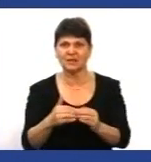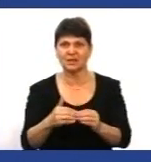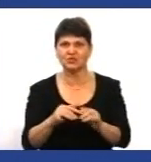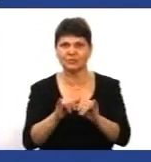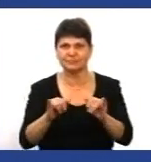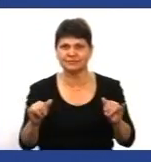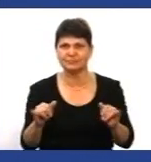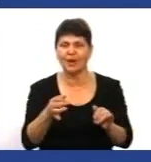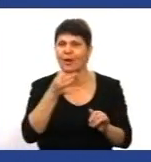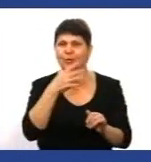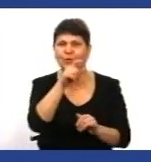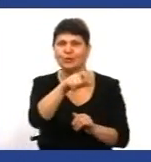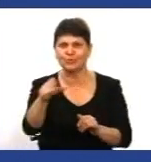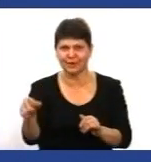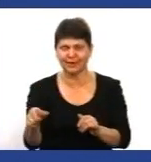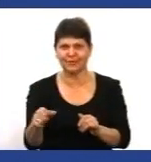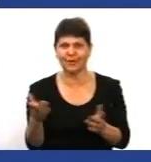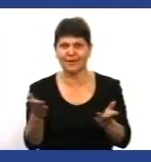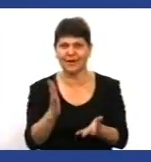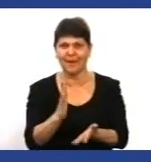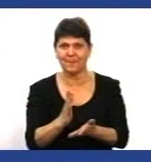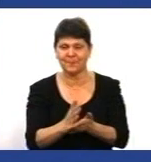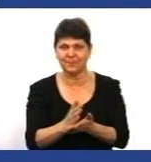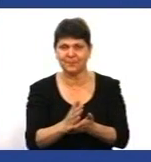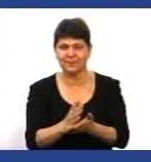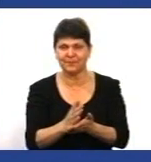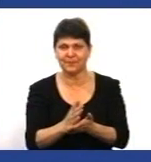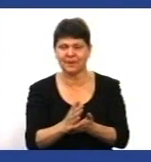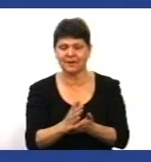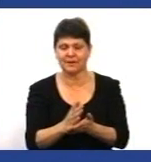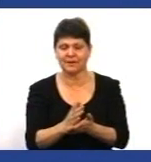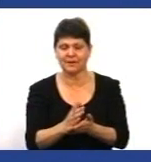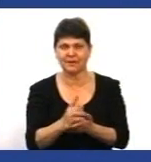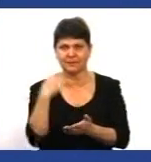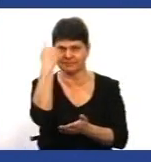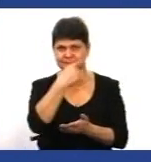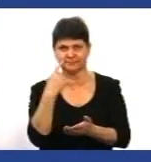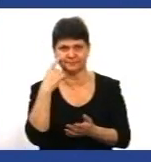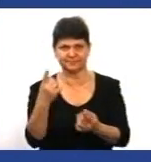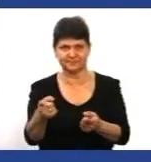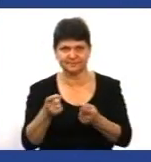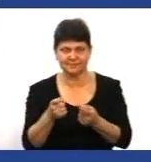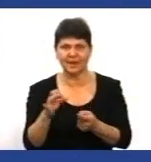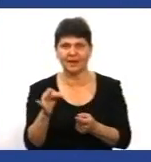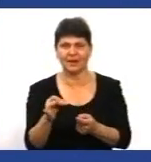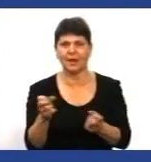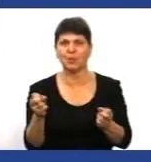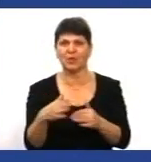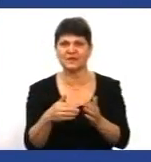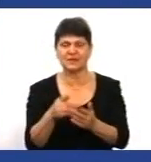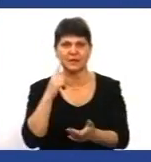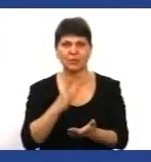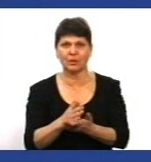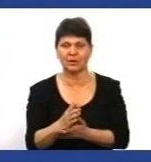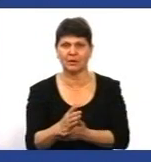людину, яка має елементи харизми, привабливості і зрізняється від традиційних політиків. Я думаю, що саме у